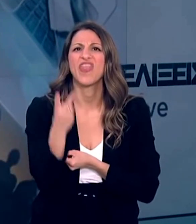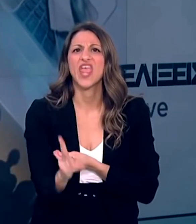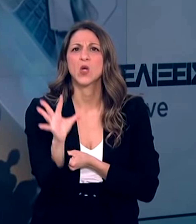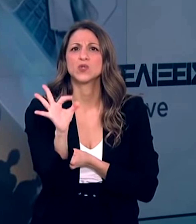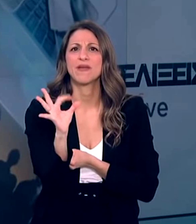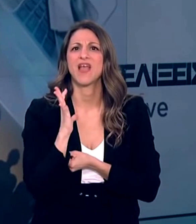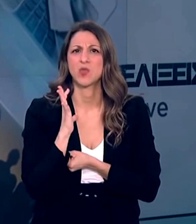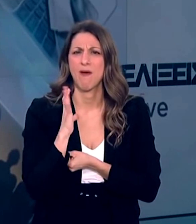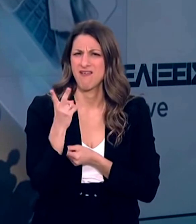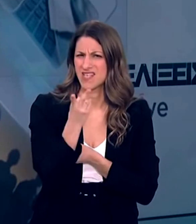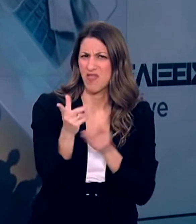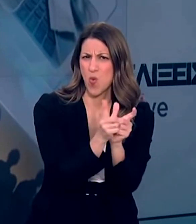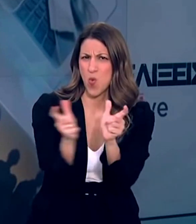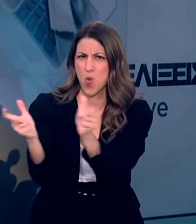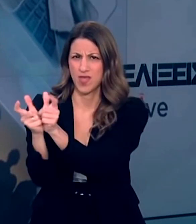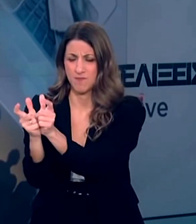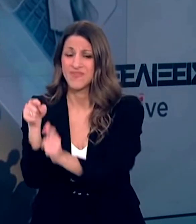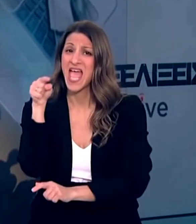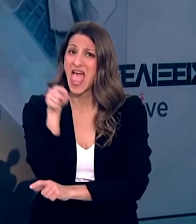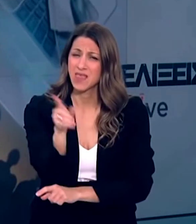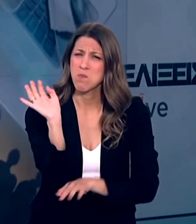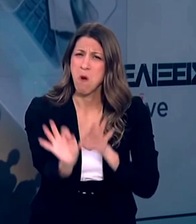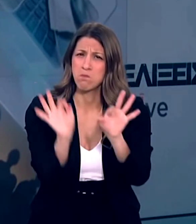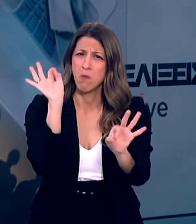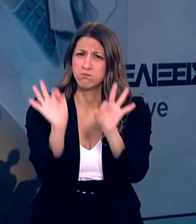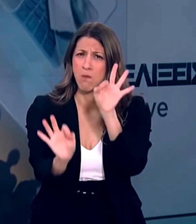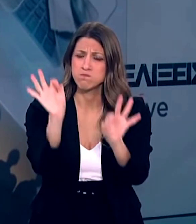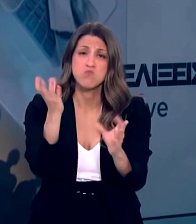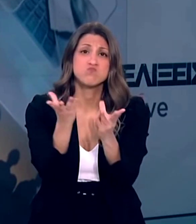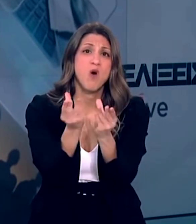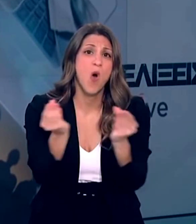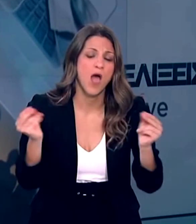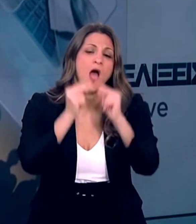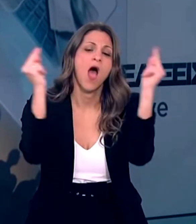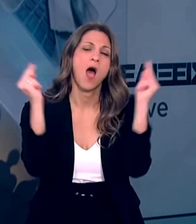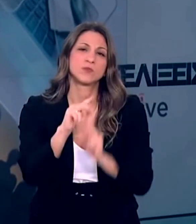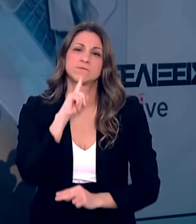Η ανάγκη προέγευσε μετά την ανείχνευση πολλαπλών θετικών και ύποπτων κρουσμάτων στα δύο χωριά.